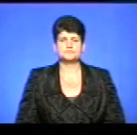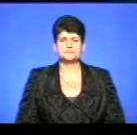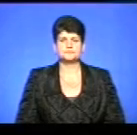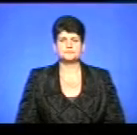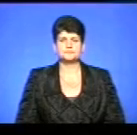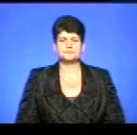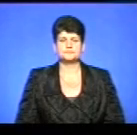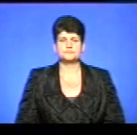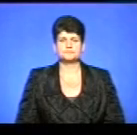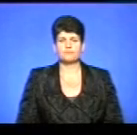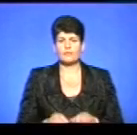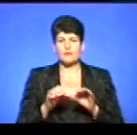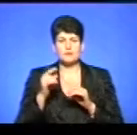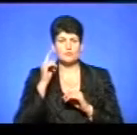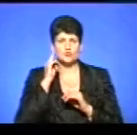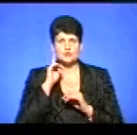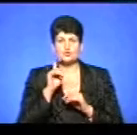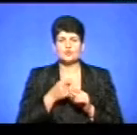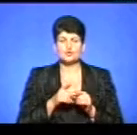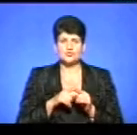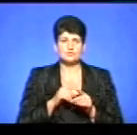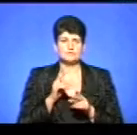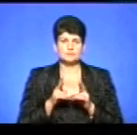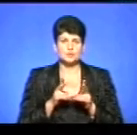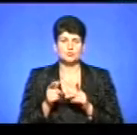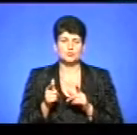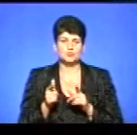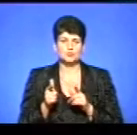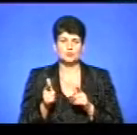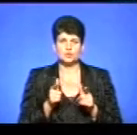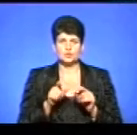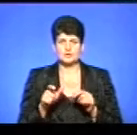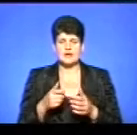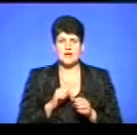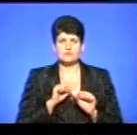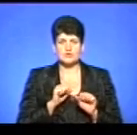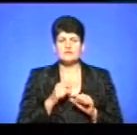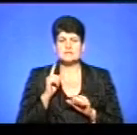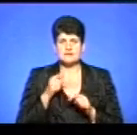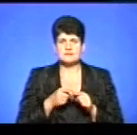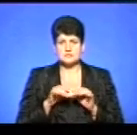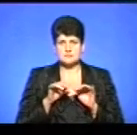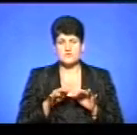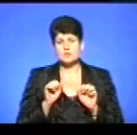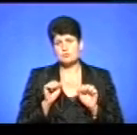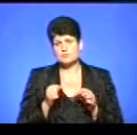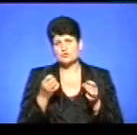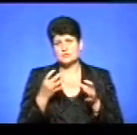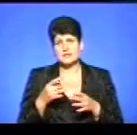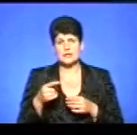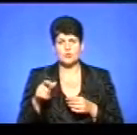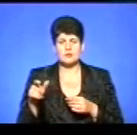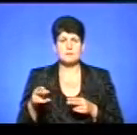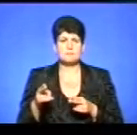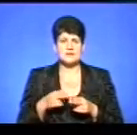В коментарі ми почули, що саме цю петицію готують люди-адвокати, тобто вони обізнані в цій справі. Чи може звичайний тернополянин без